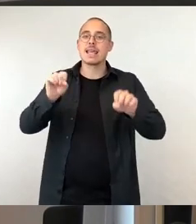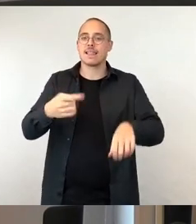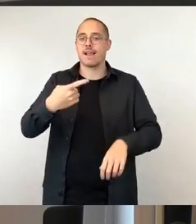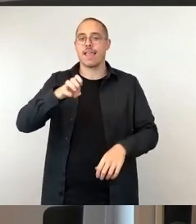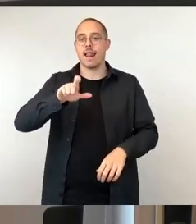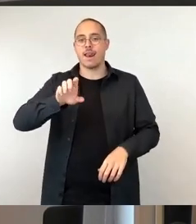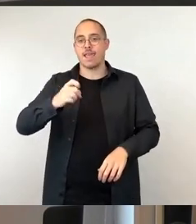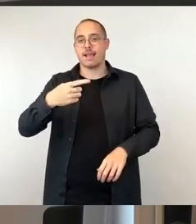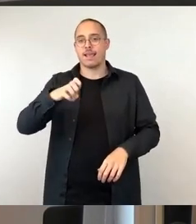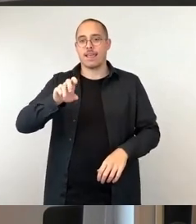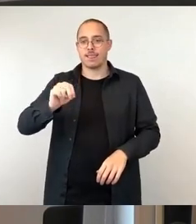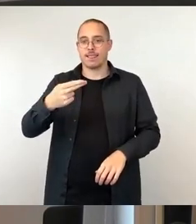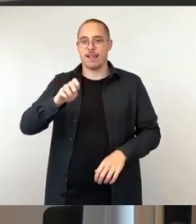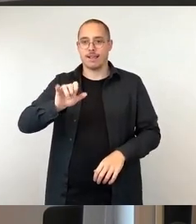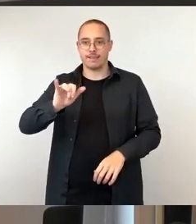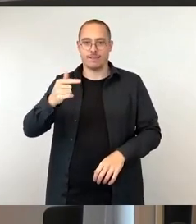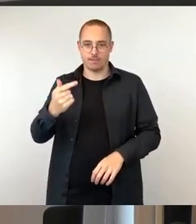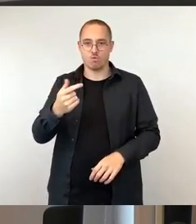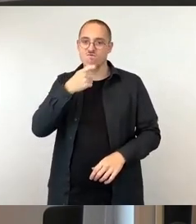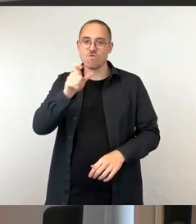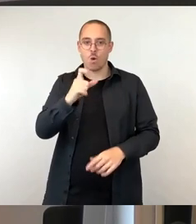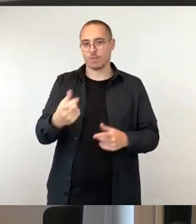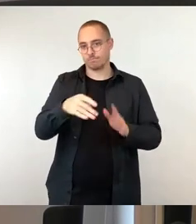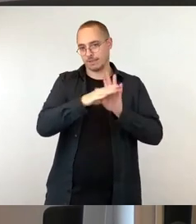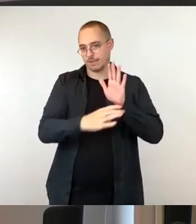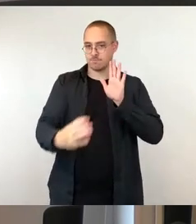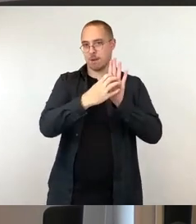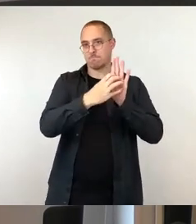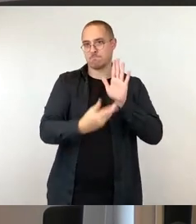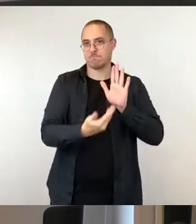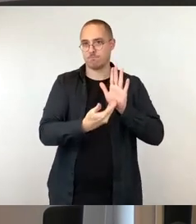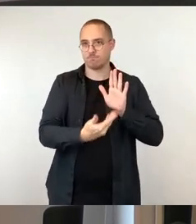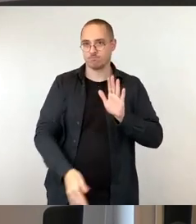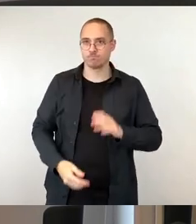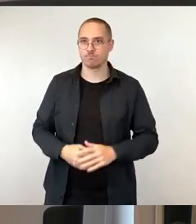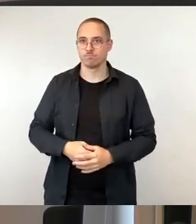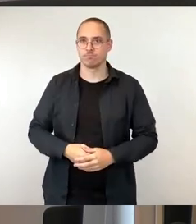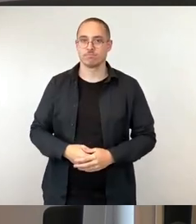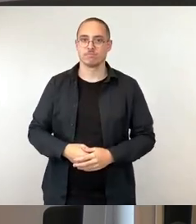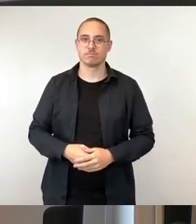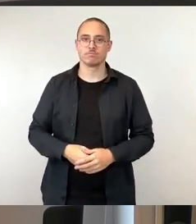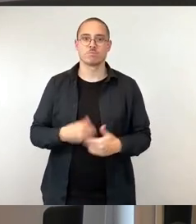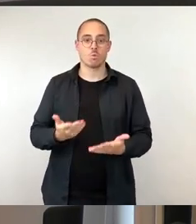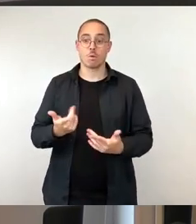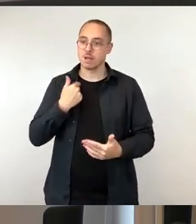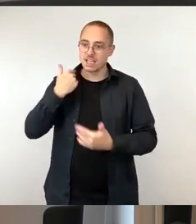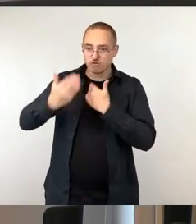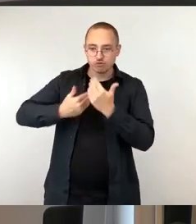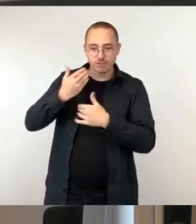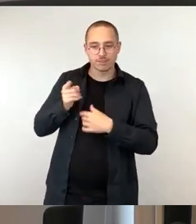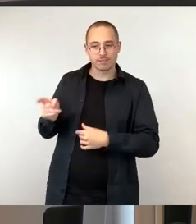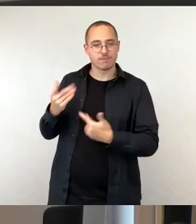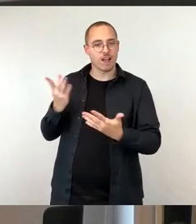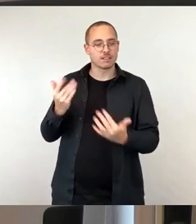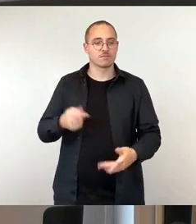In der mittlerweile hundertjährigen Geschichte der Arbeitsgelegenheiten gab es immer mal wieder den Wechsel zwischen Pflicht oder Freiwilligkeit.